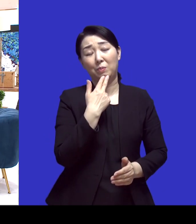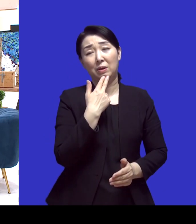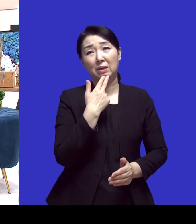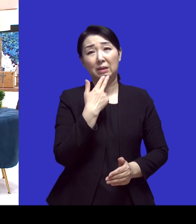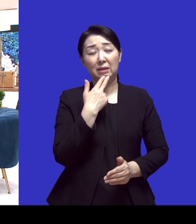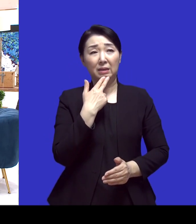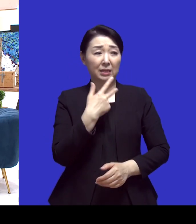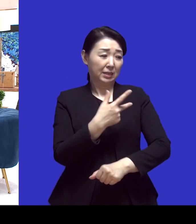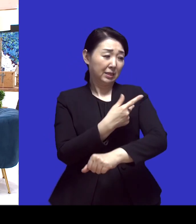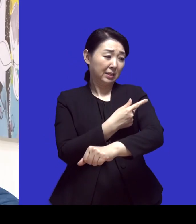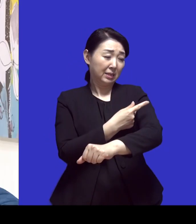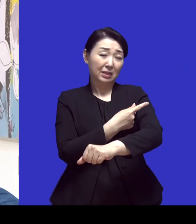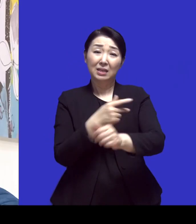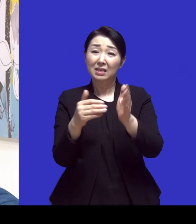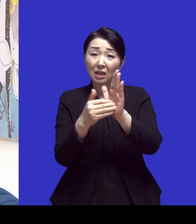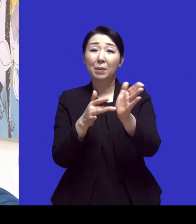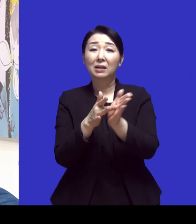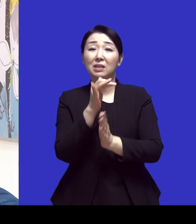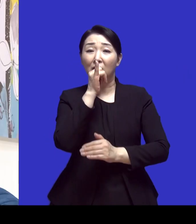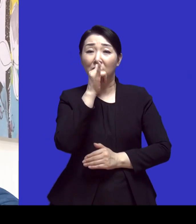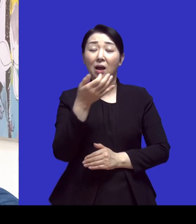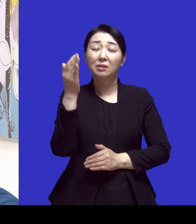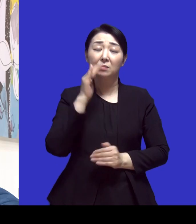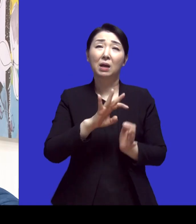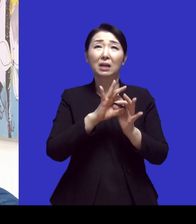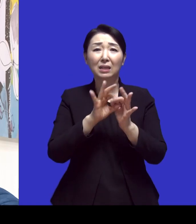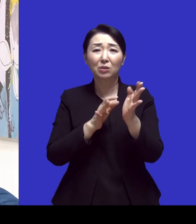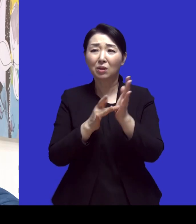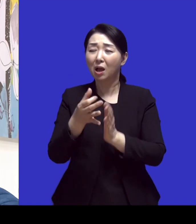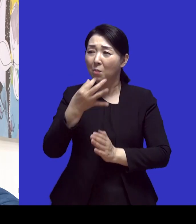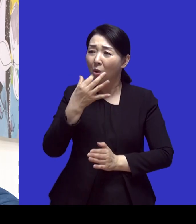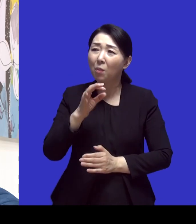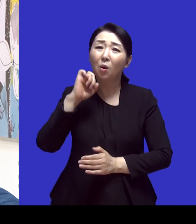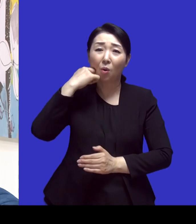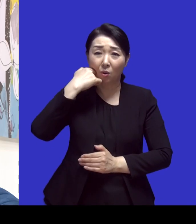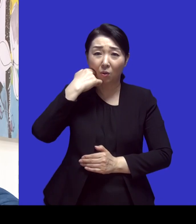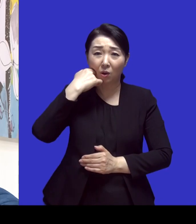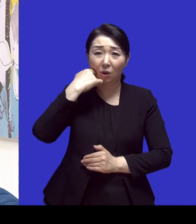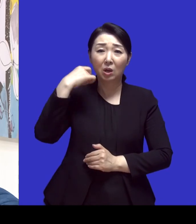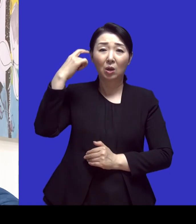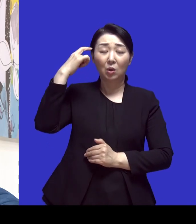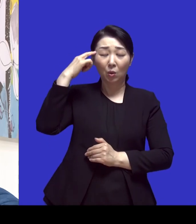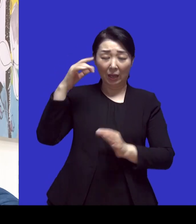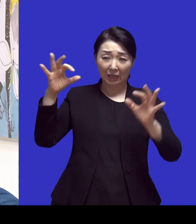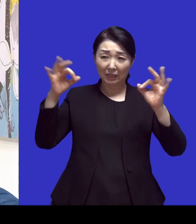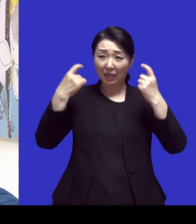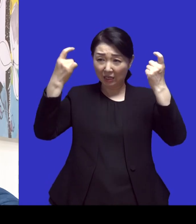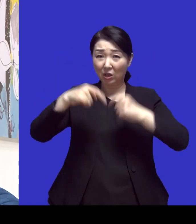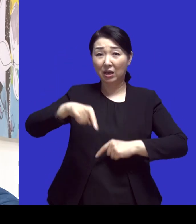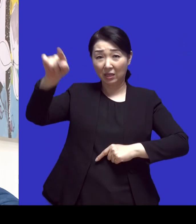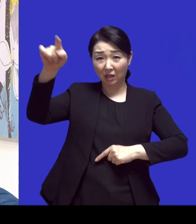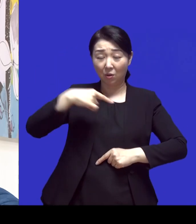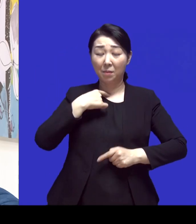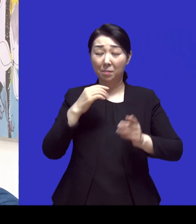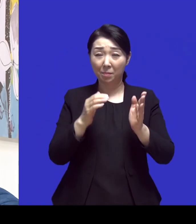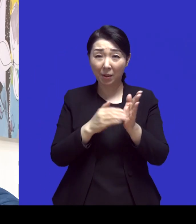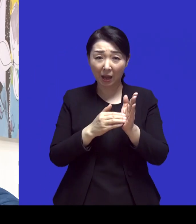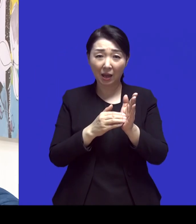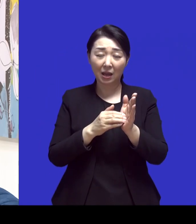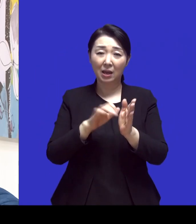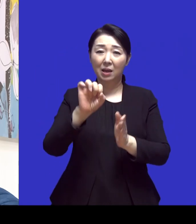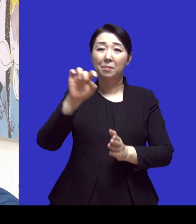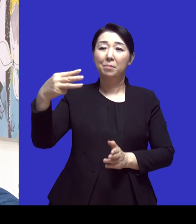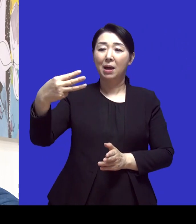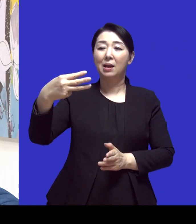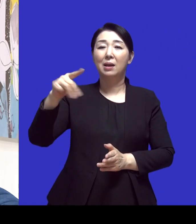예방약은 있는데 네 약을 뭐 계속 장복할 수는 없으니까 아 거기서 단기 여행을 가는 사람들은 말라리아 예방약을 먹지만